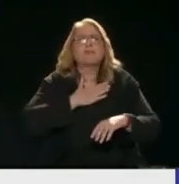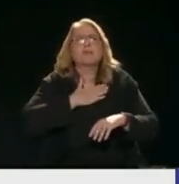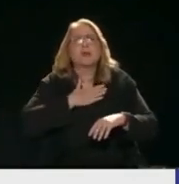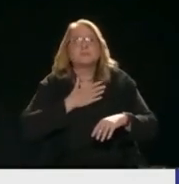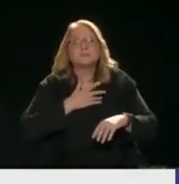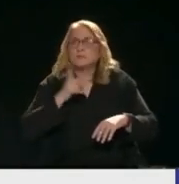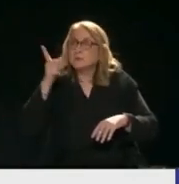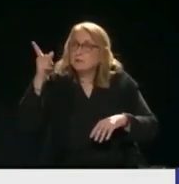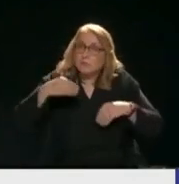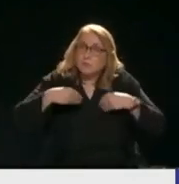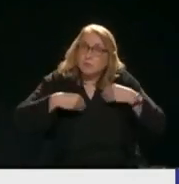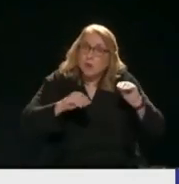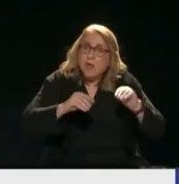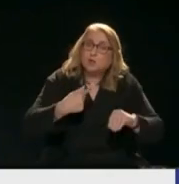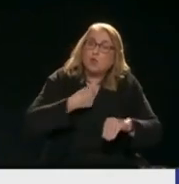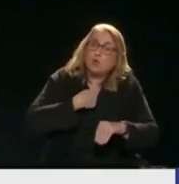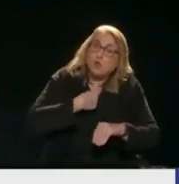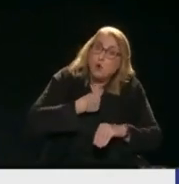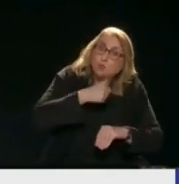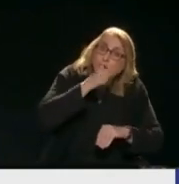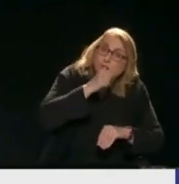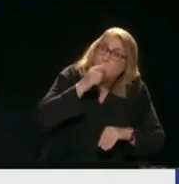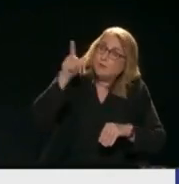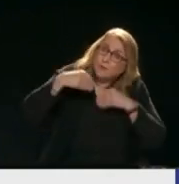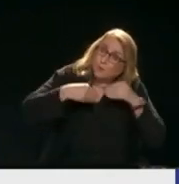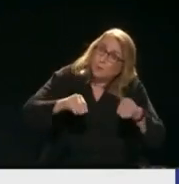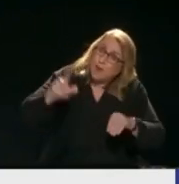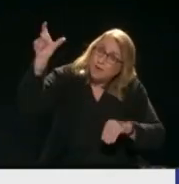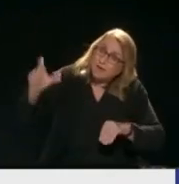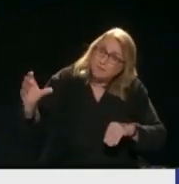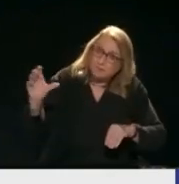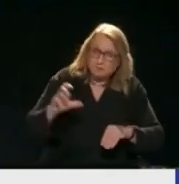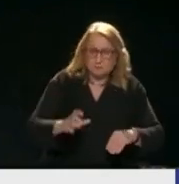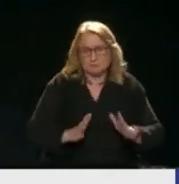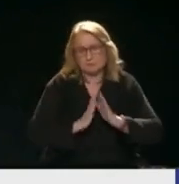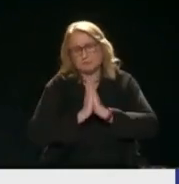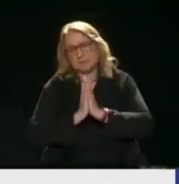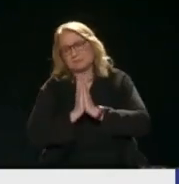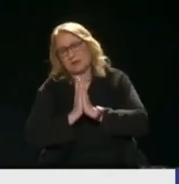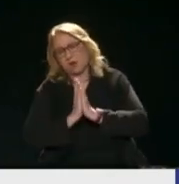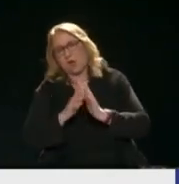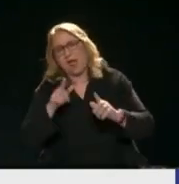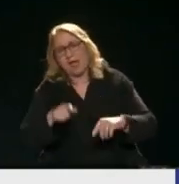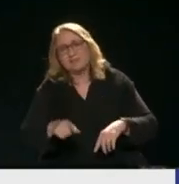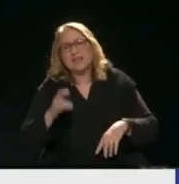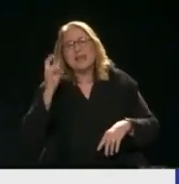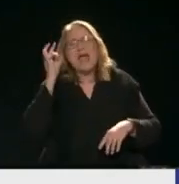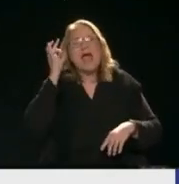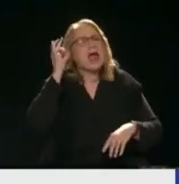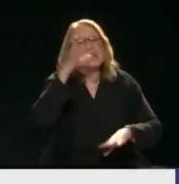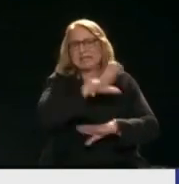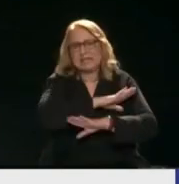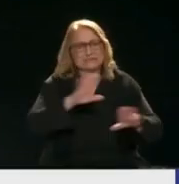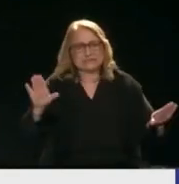θα μου πουλάει το νερό μου Σας παρακαλώ κύριε Δεν γίνονται αυτά Αυτές οι αλυτίες με τη ΔΕΗ και με την ΕΙΔΑ